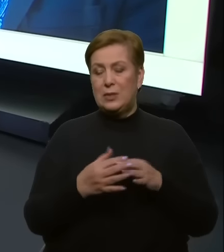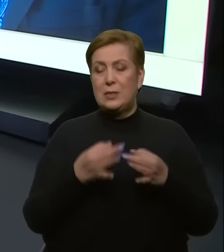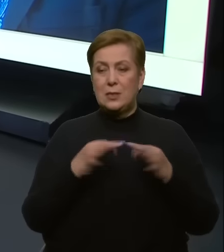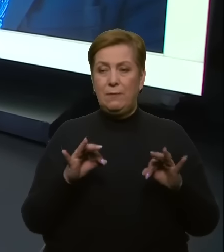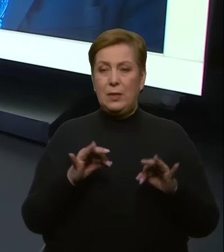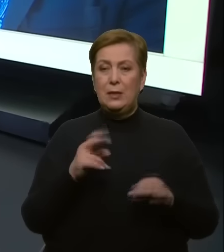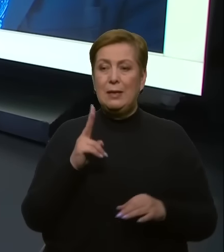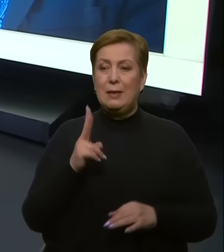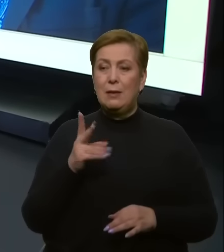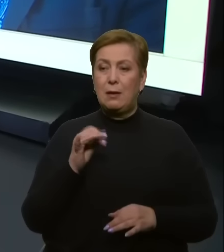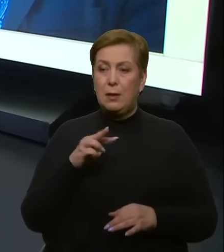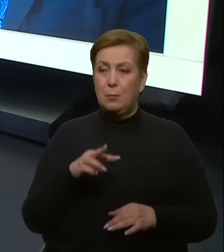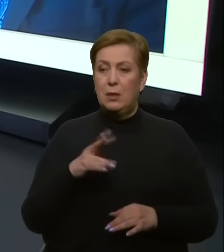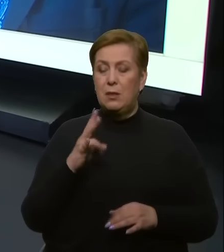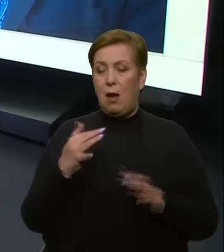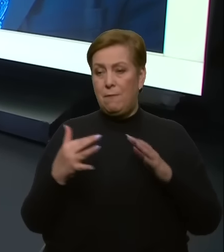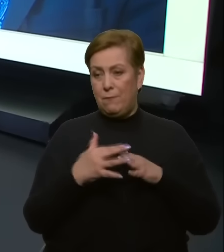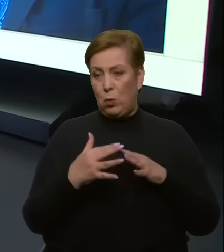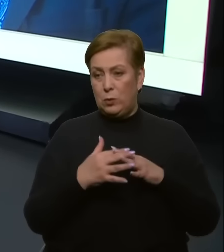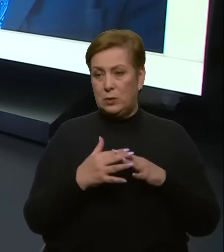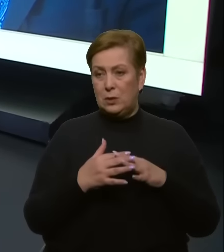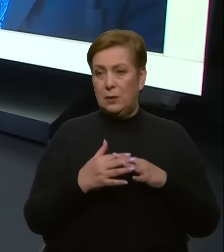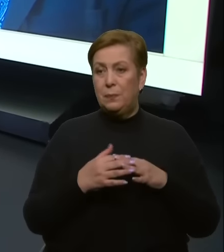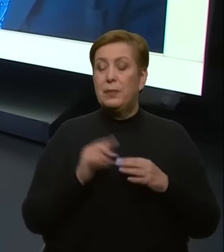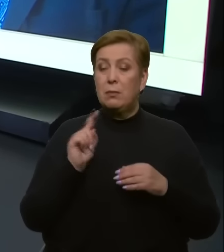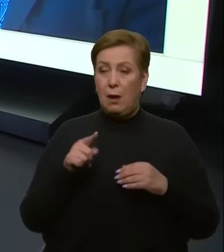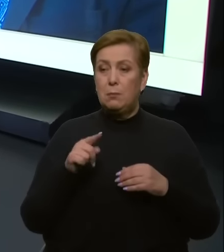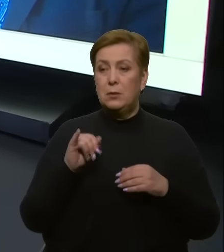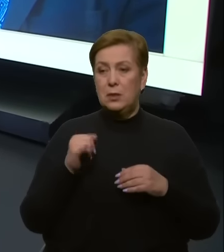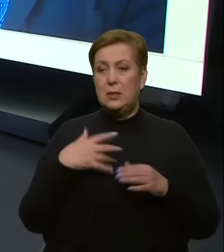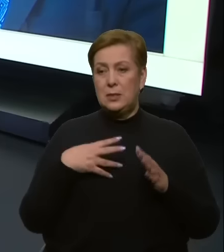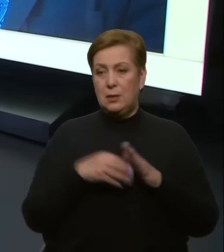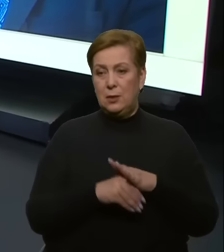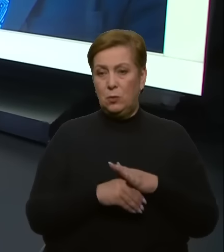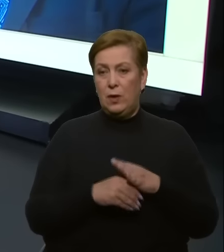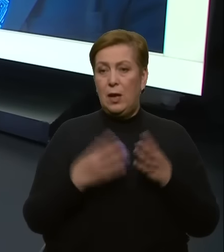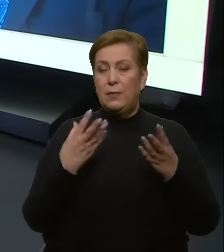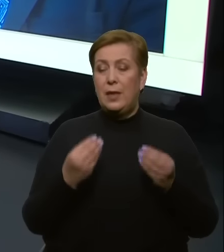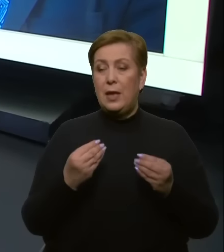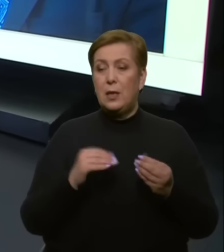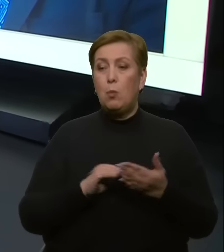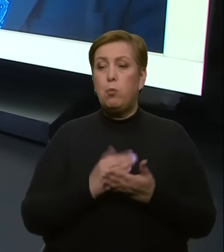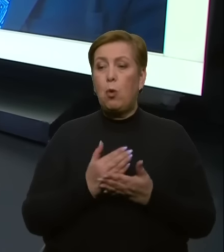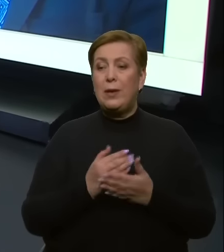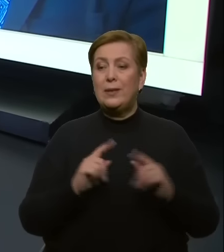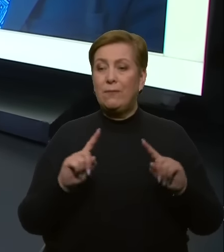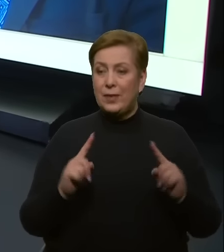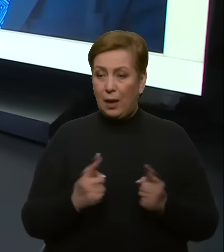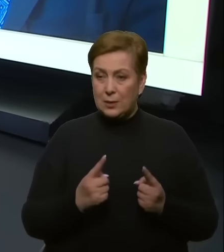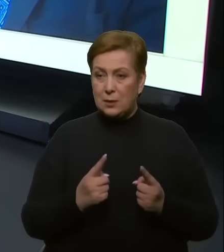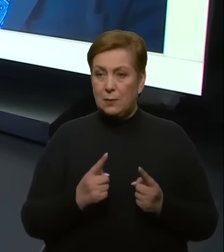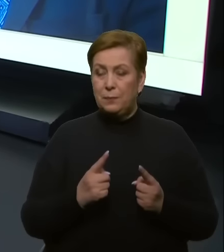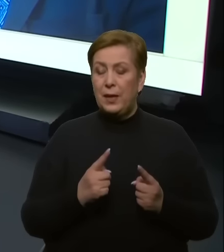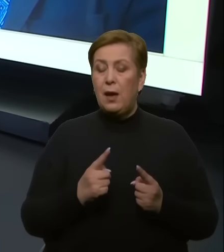фронті. Там і загинув. В день політв'язня 12 січня українські правозахисники та волонтери розмістили петицію на